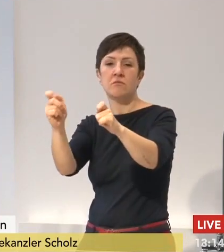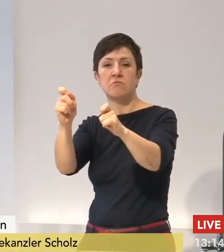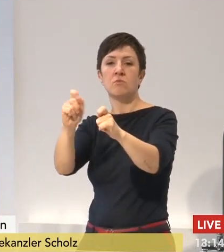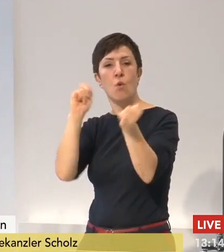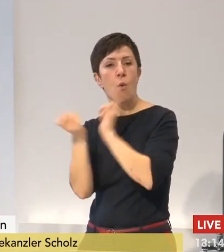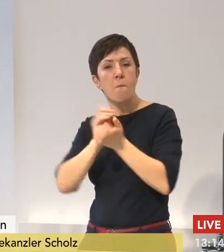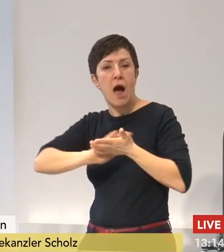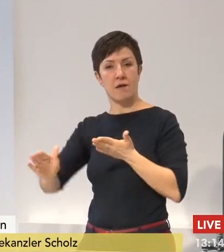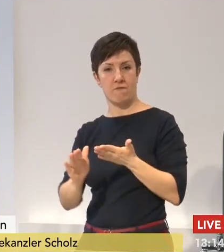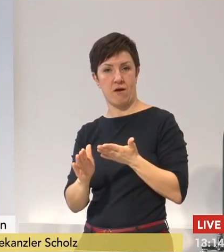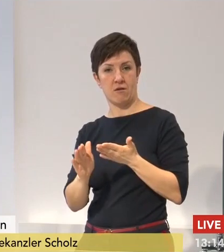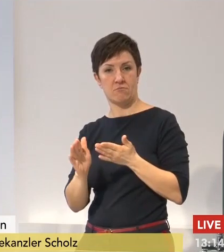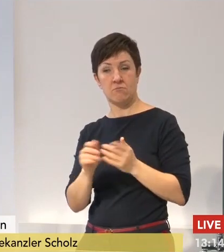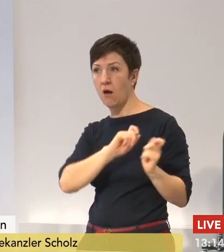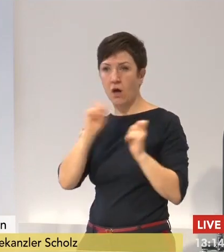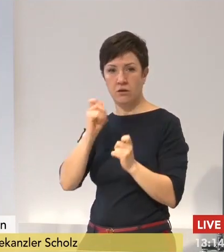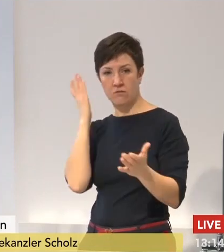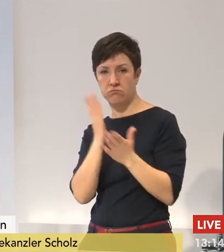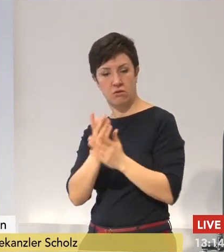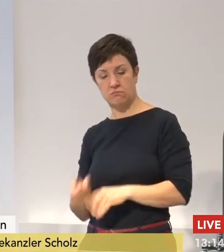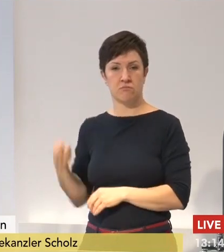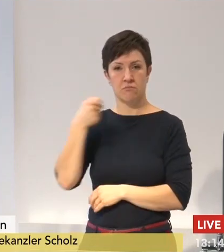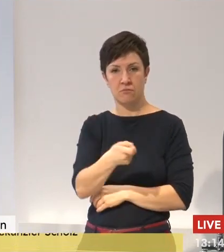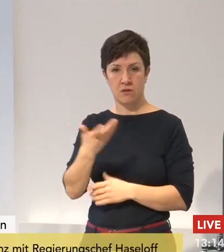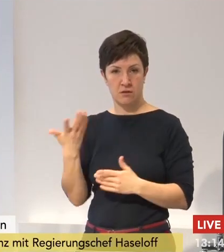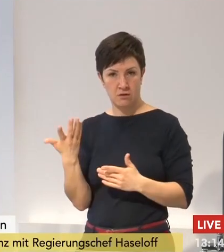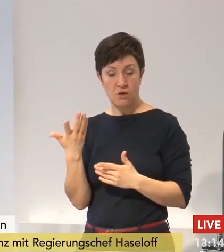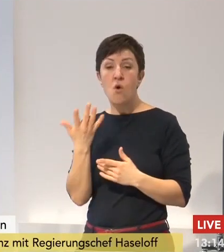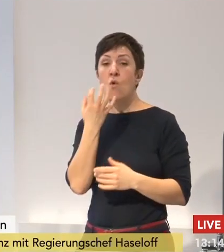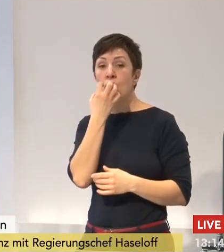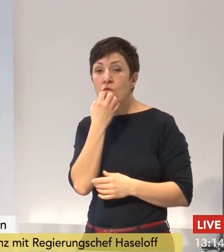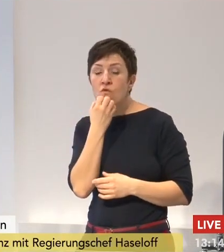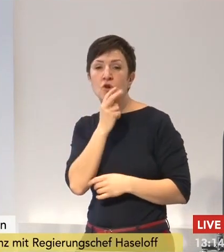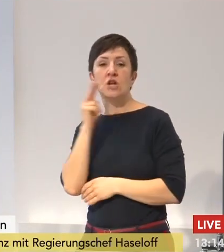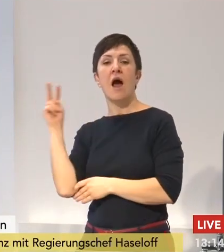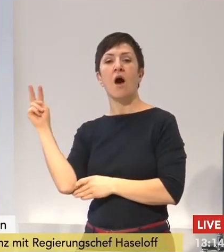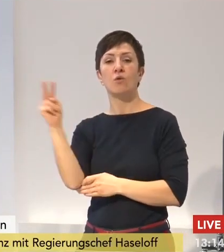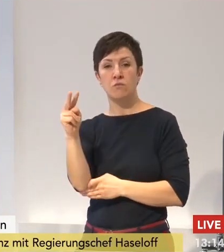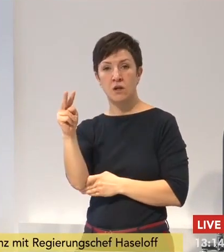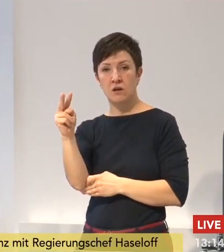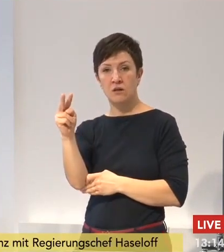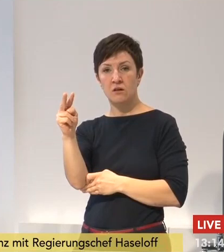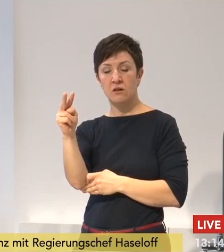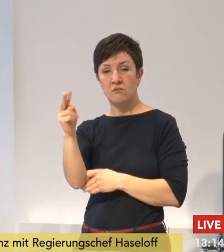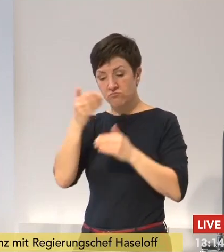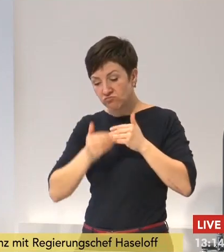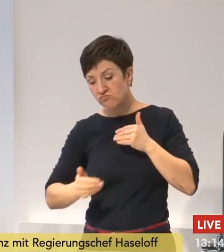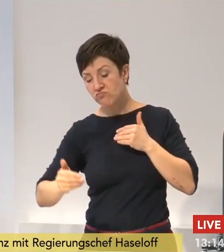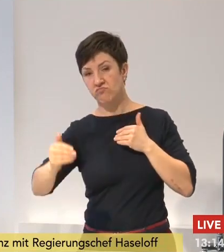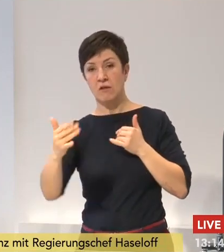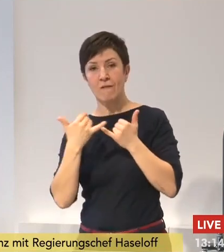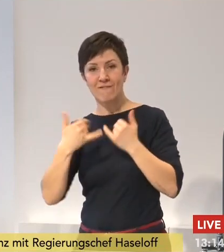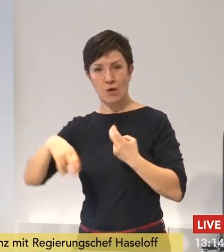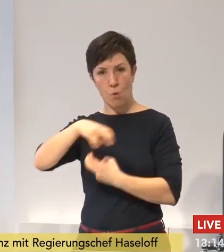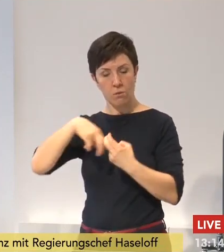diesen Stufenplan vorzulegen, einen verlässlichen, transparenten Ausblick geben zu können auf den langfristigen Umgang mit Corona